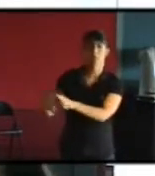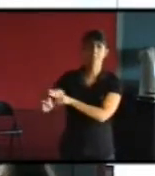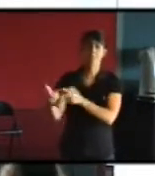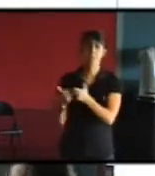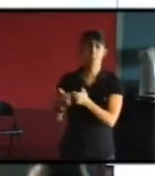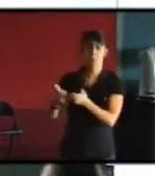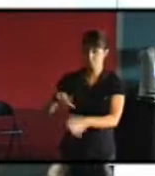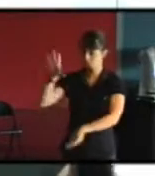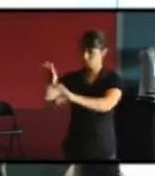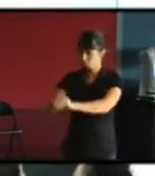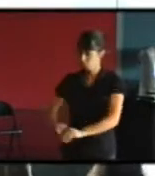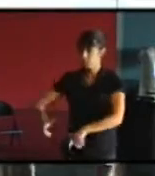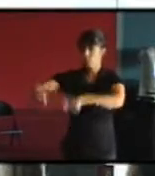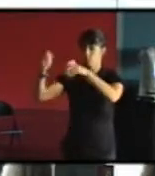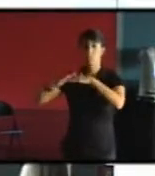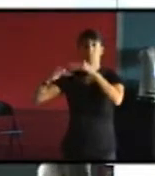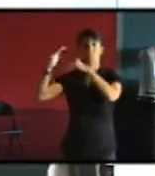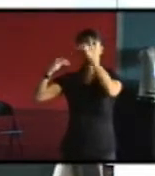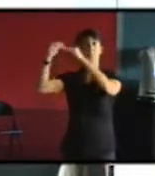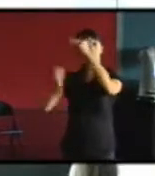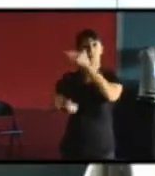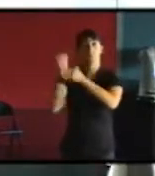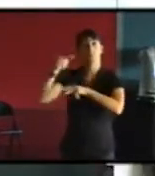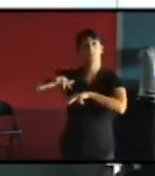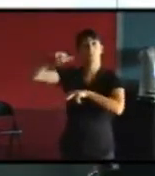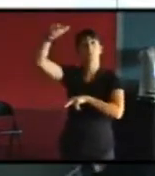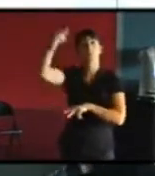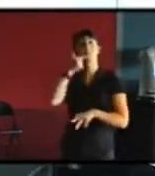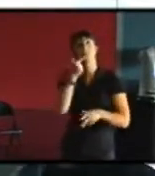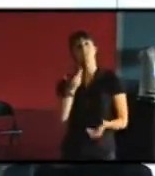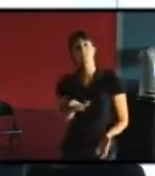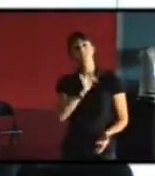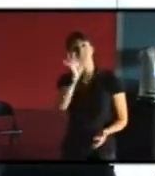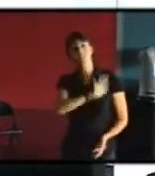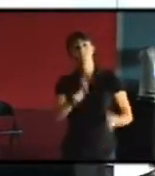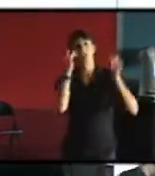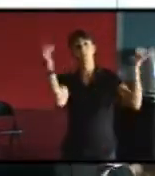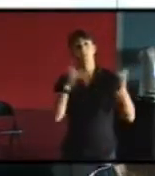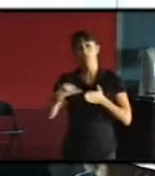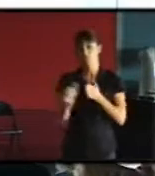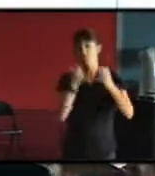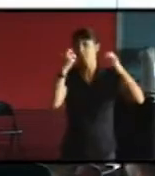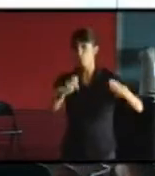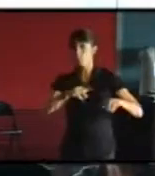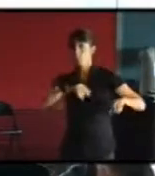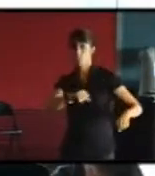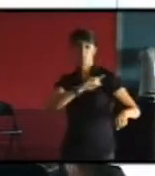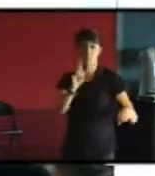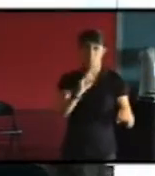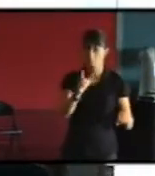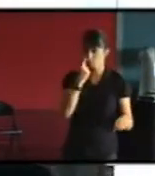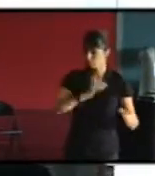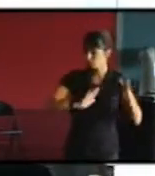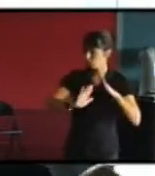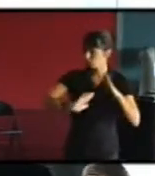parce qu'on veut pas démolir c'est parce que je pense que l'organisation y compris de la société est comme ça c'est à dire que le patrimoine